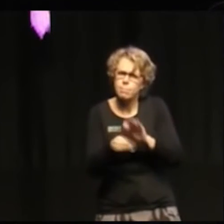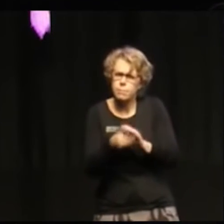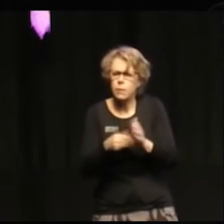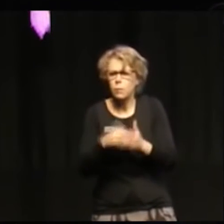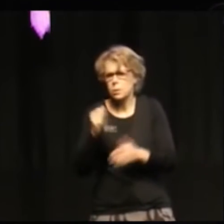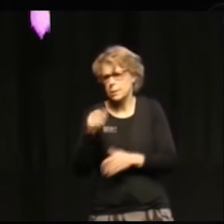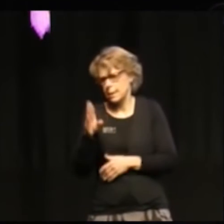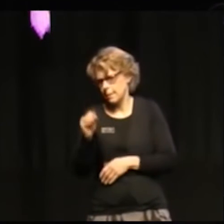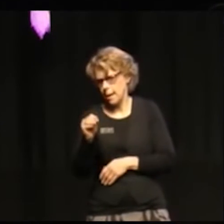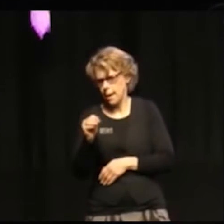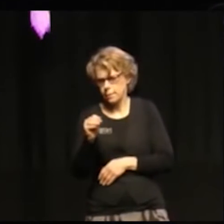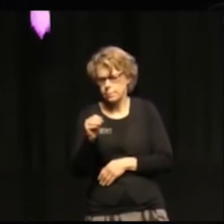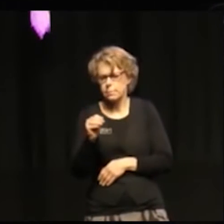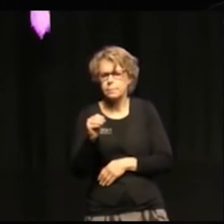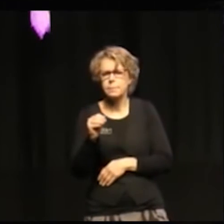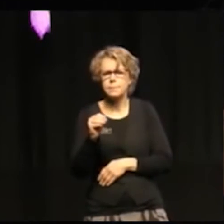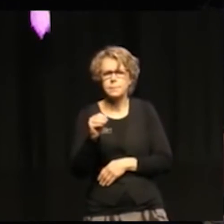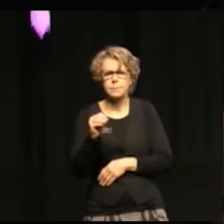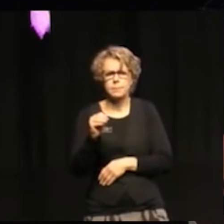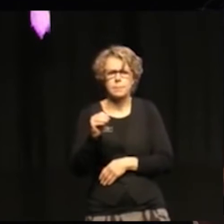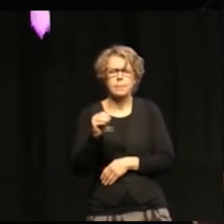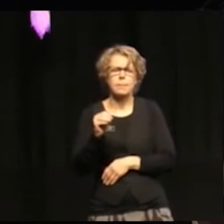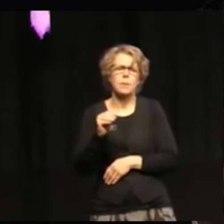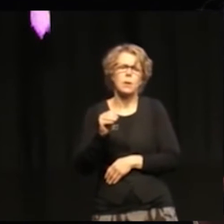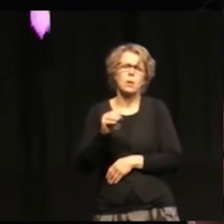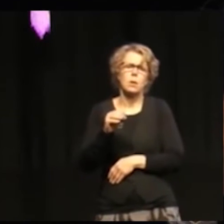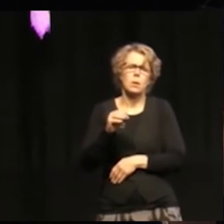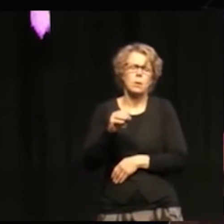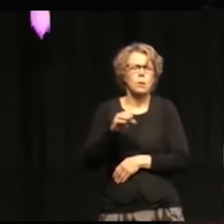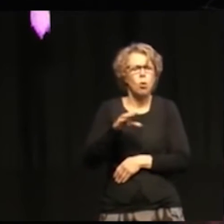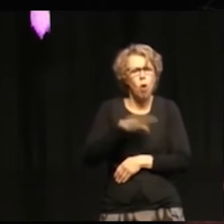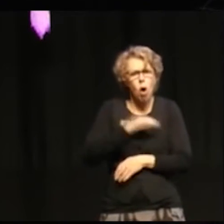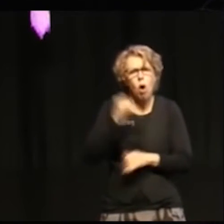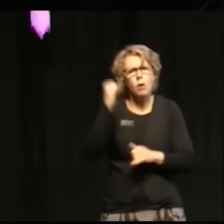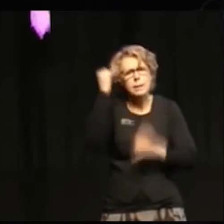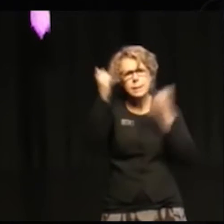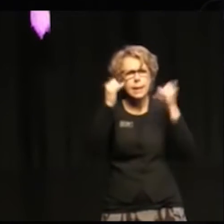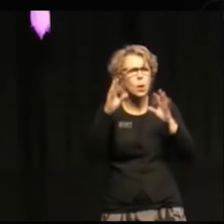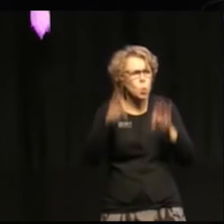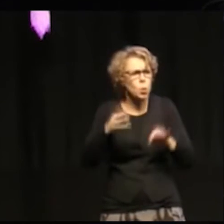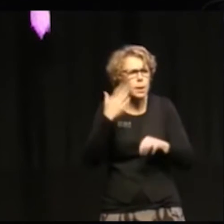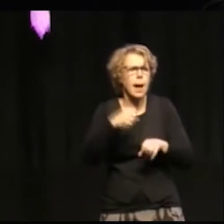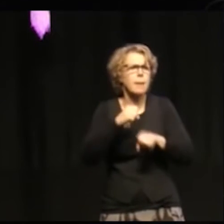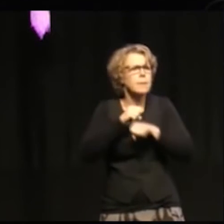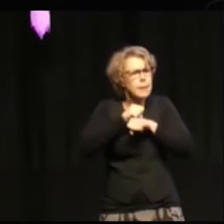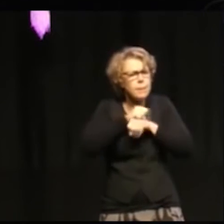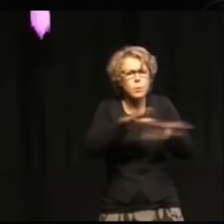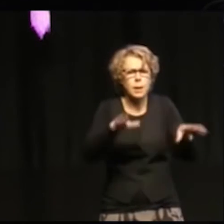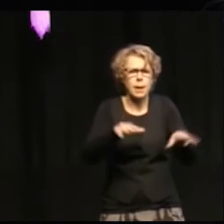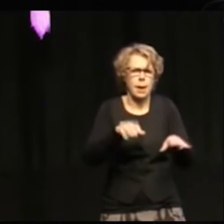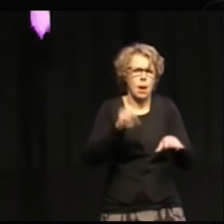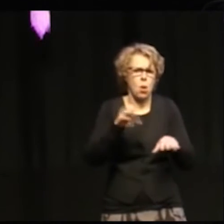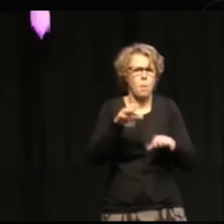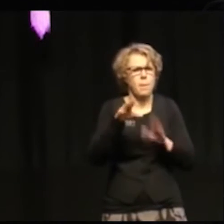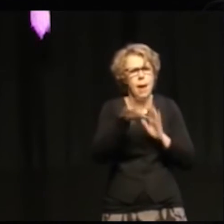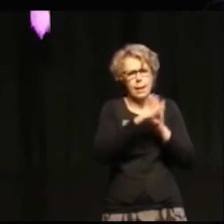Att ha idéer om hur man informerar om Agenda 2030.